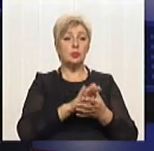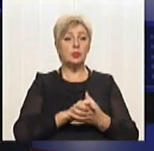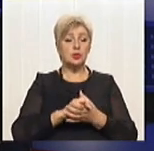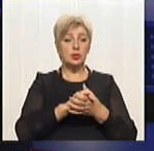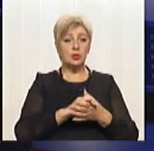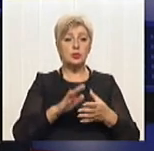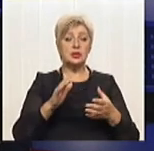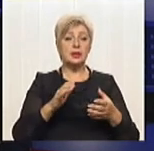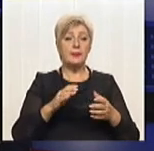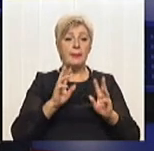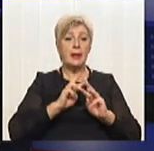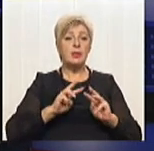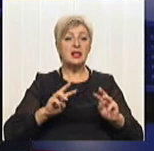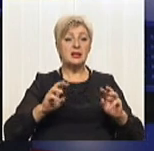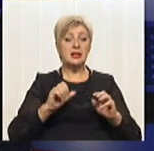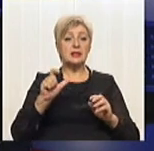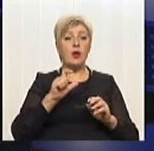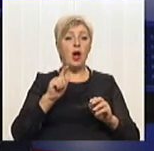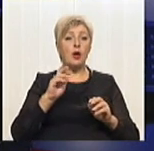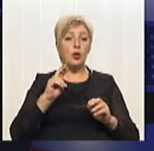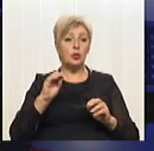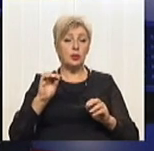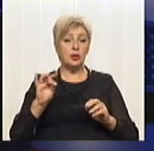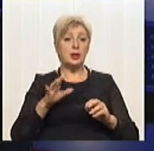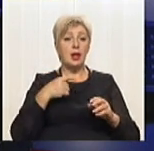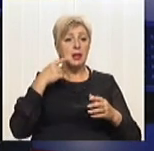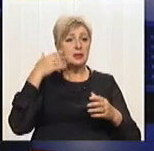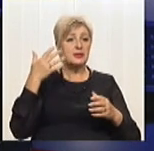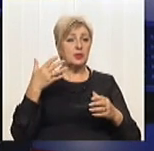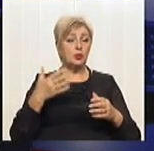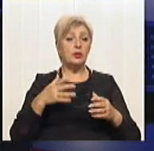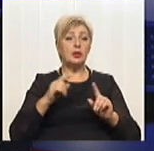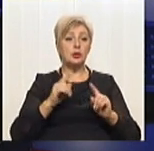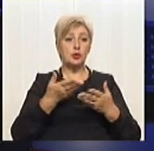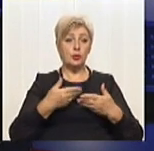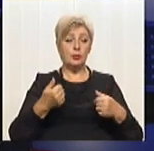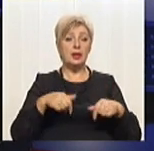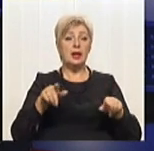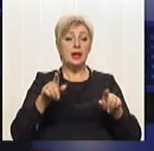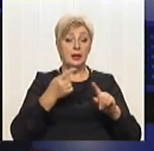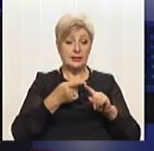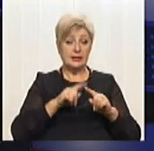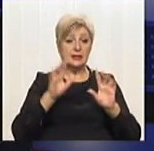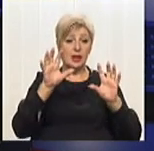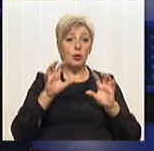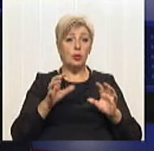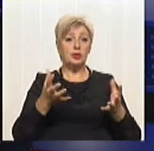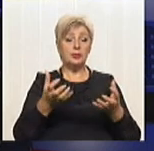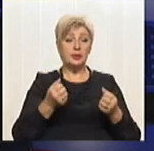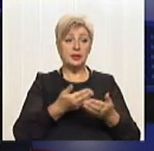Міністерство екології відзвітувало, що ми ці закони прийняли. З ними пов'язані певні